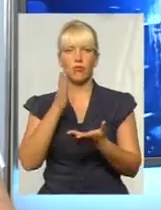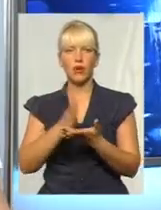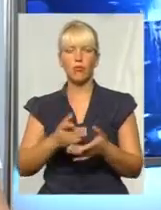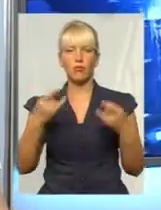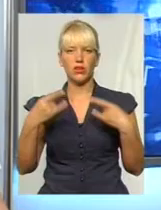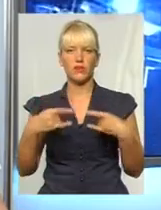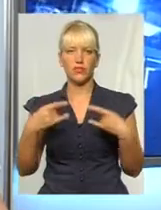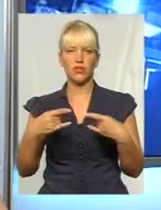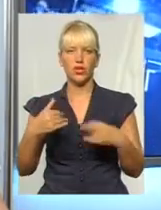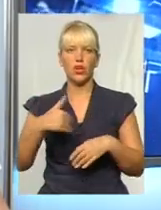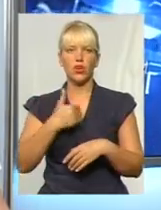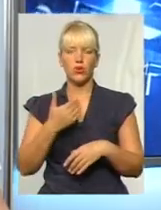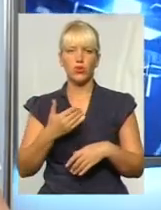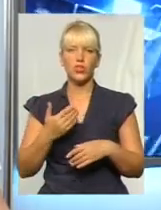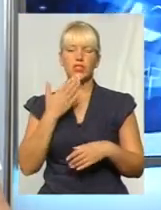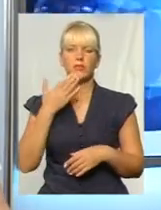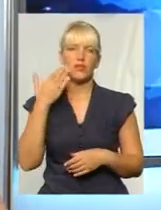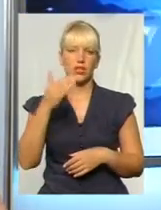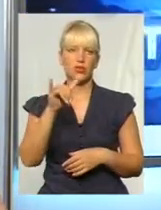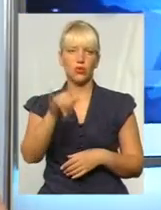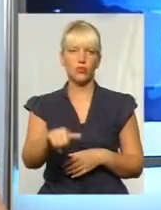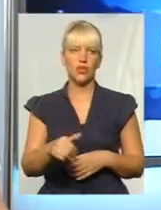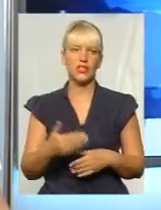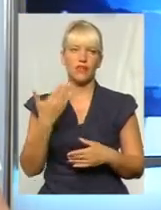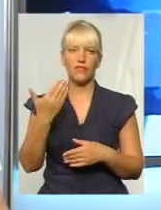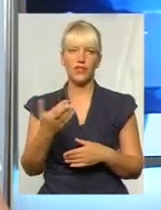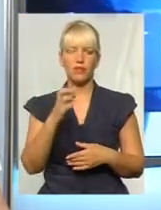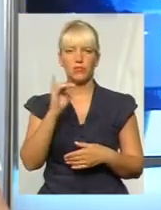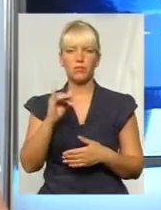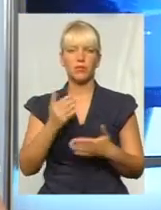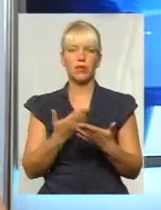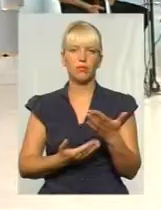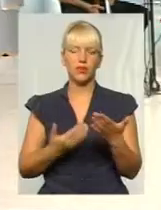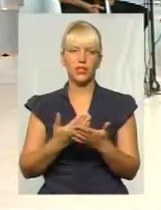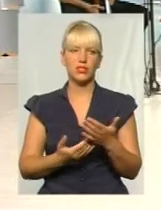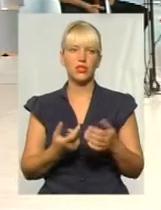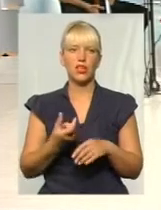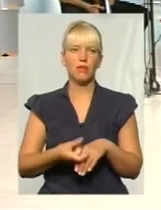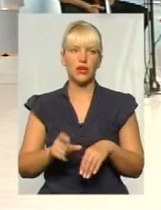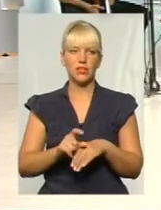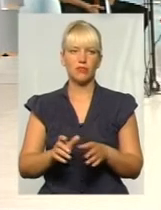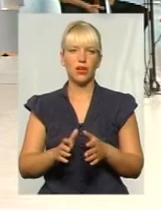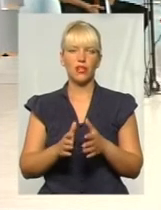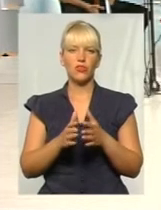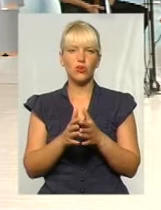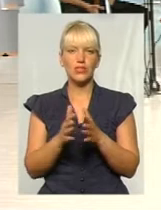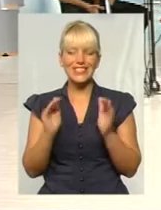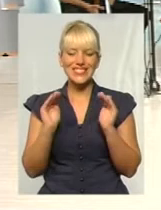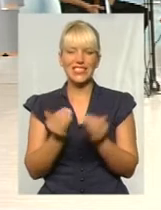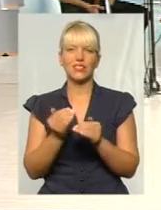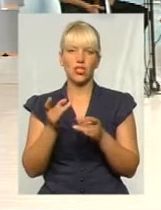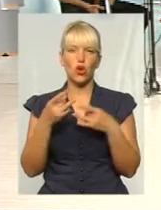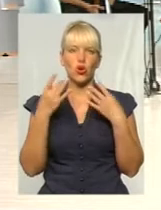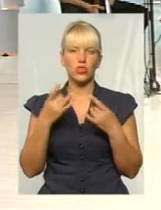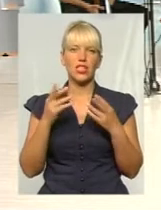нашої студії і хочемо задати вам питання. Ви нам хоча б приблизно максимально стисло. Розкажіть, як у Львові ви